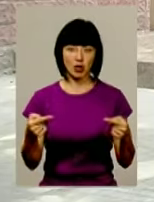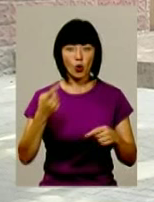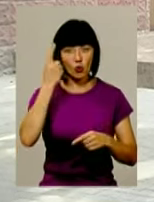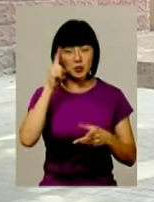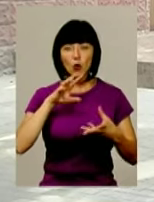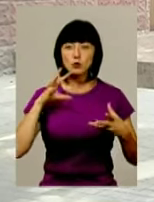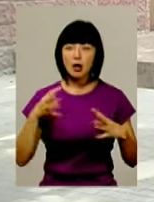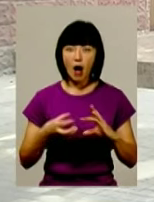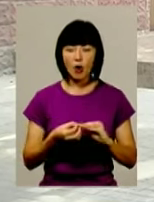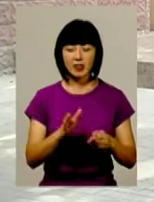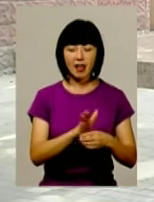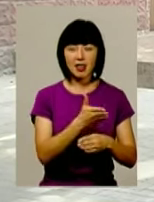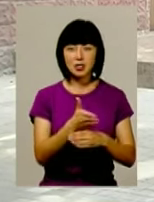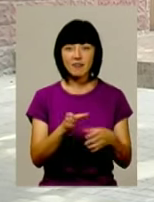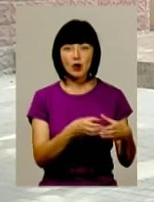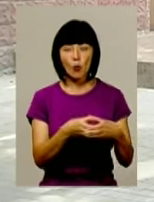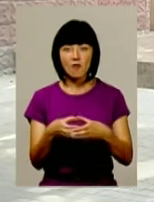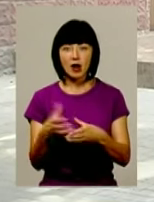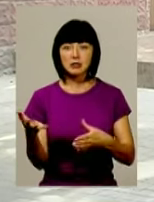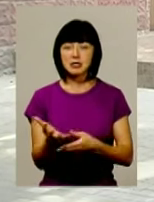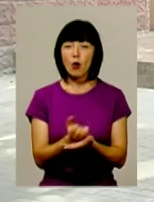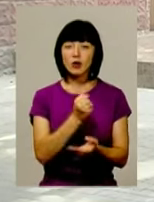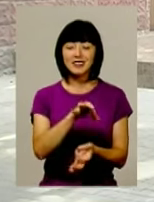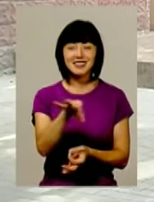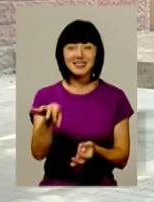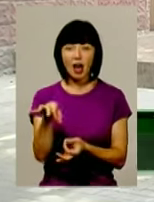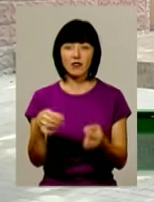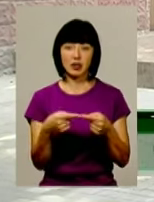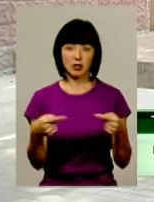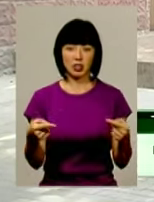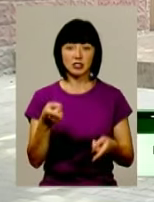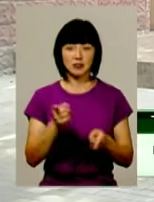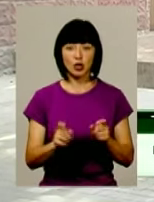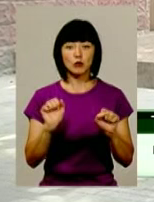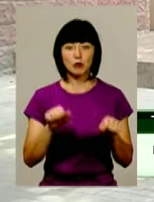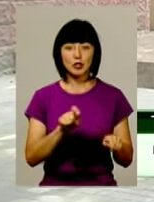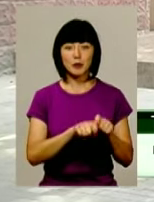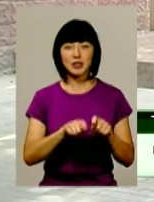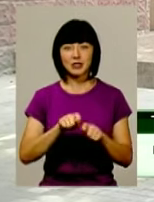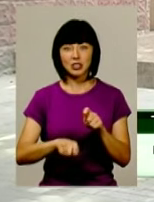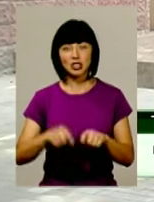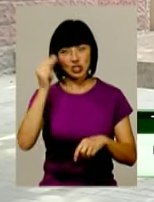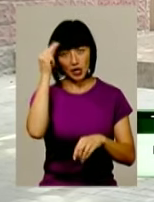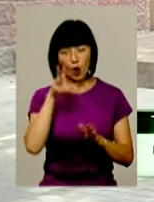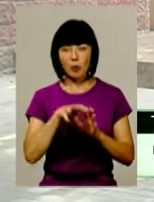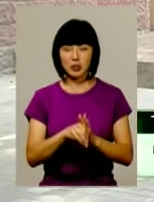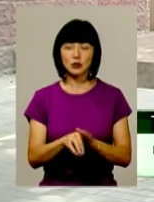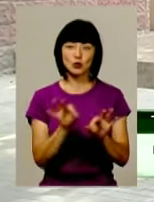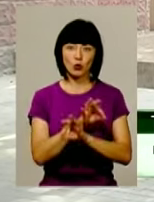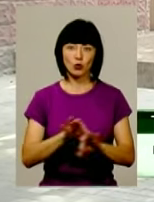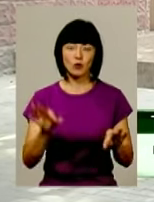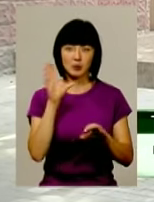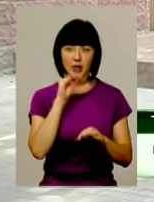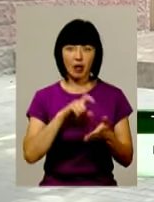узагальнювати, класифікувати, знаходити зайве і так далі. Ну і, звичайно, ми можемо перевірити і шкільний компонент, з чим чудово справляються